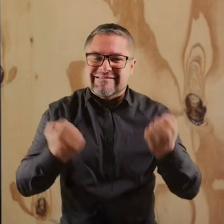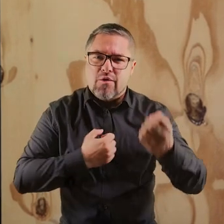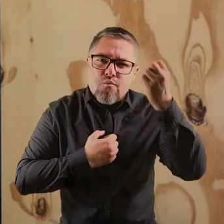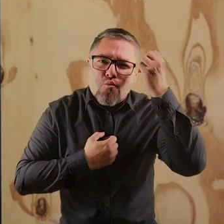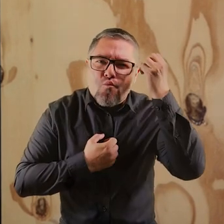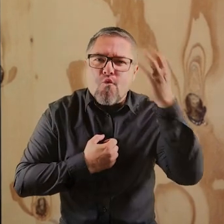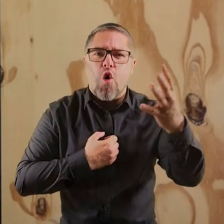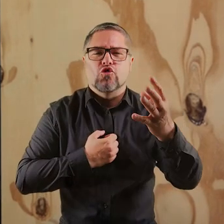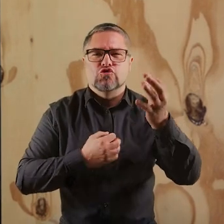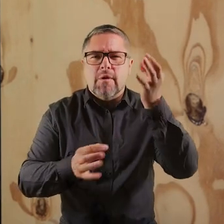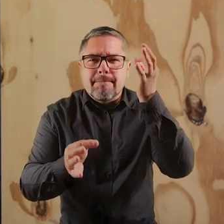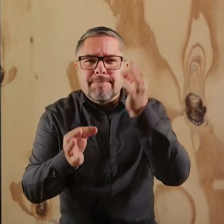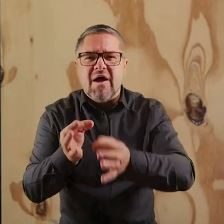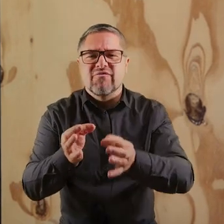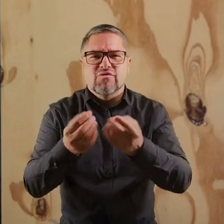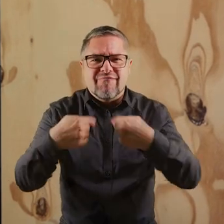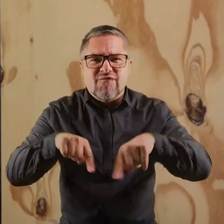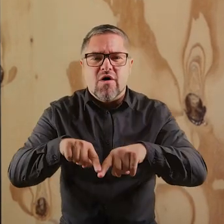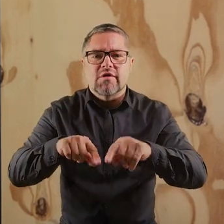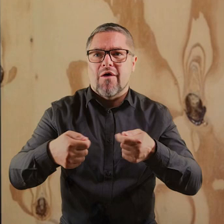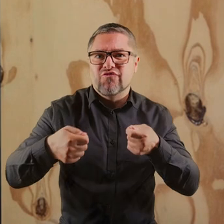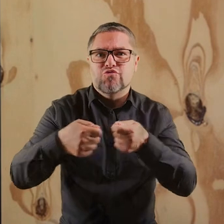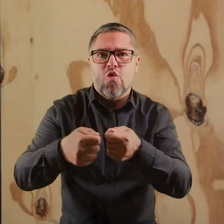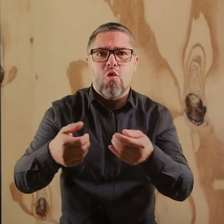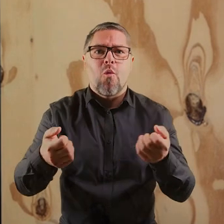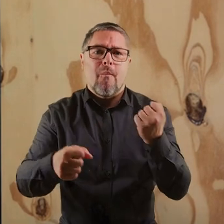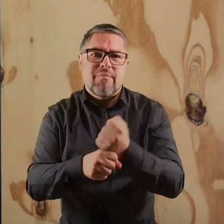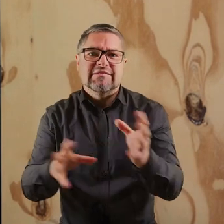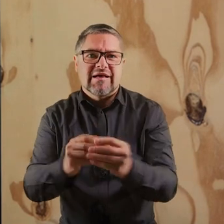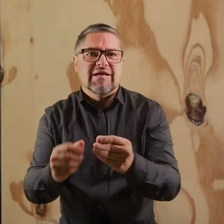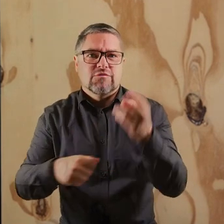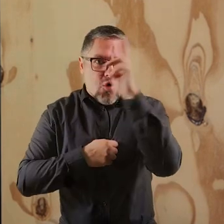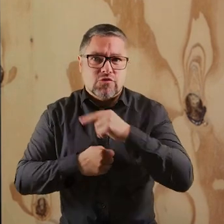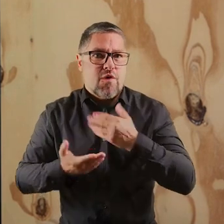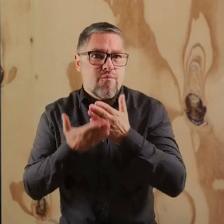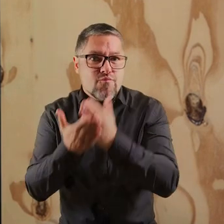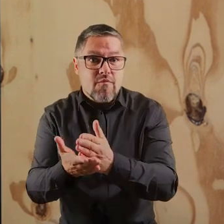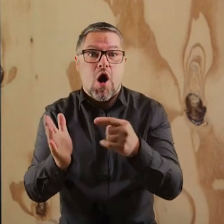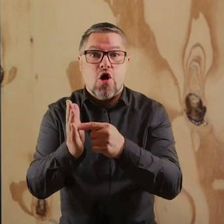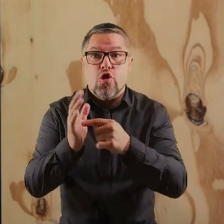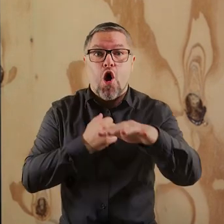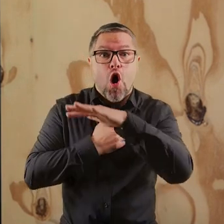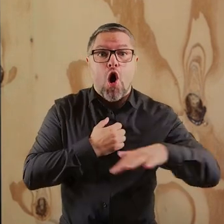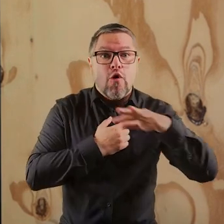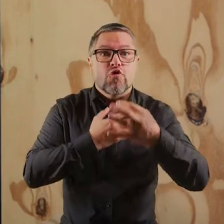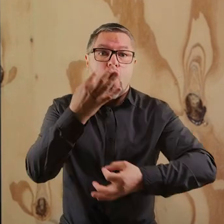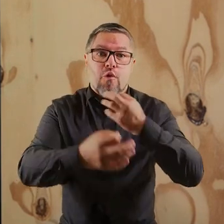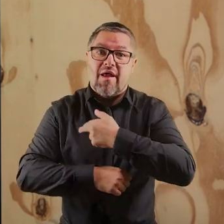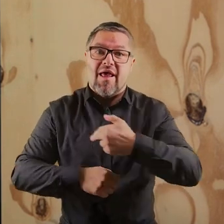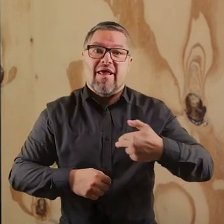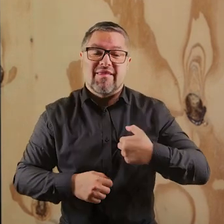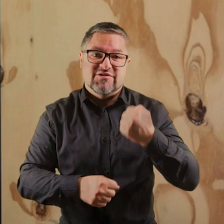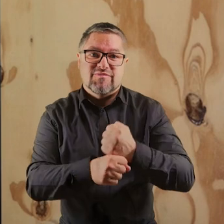mądrze, skutecznie, ale we współpracy z rodzicami im pomagać. I o tych obszarach opowiedzą